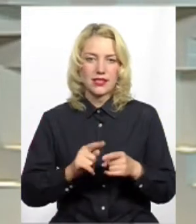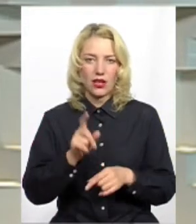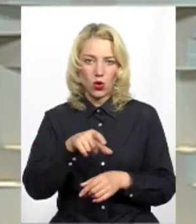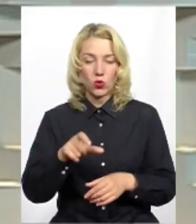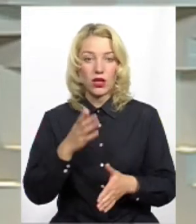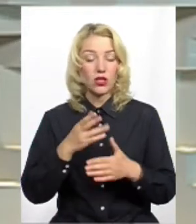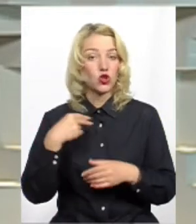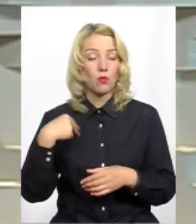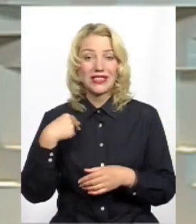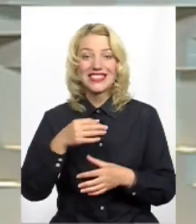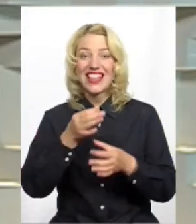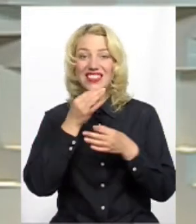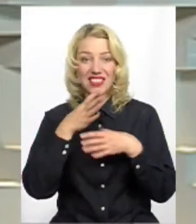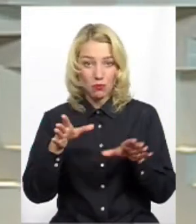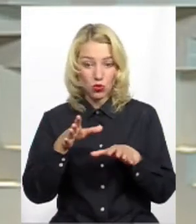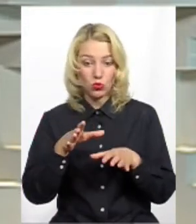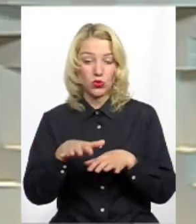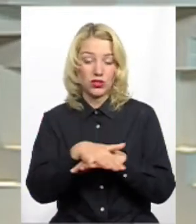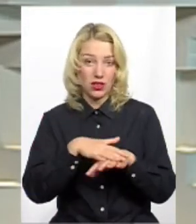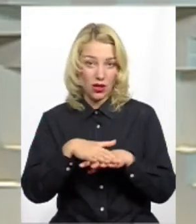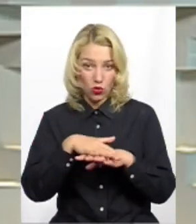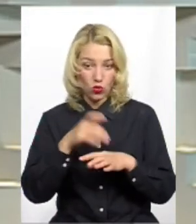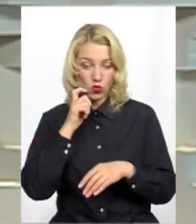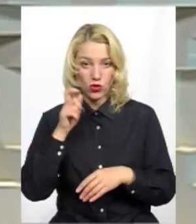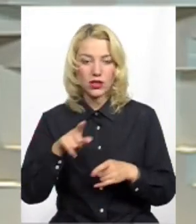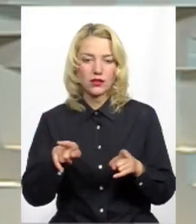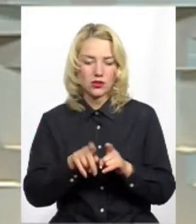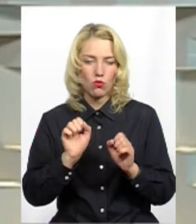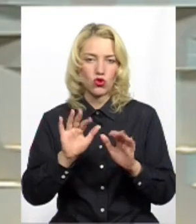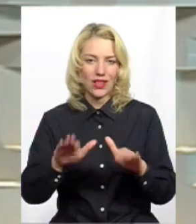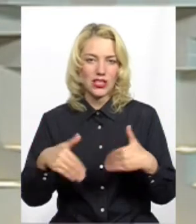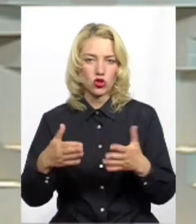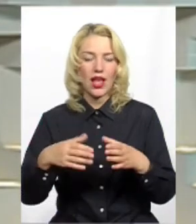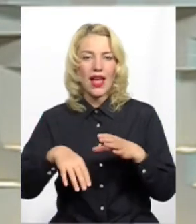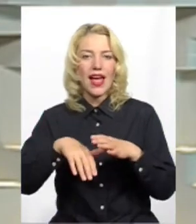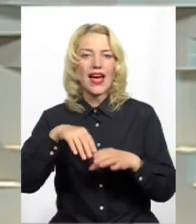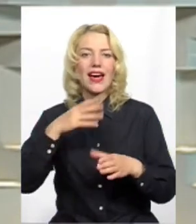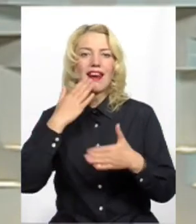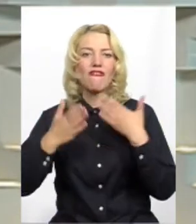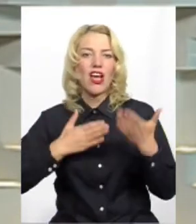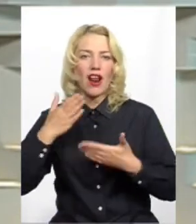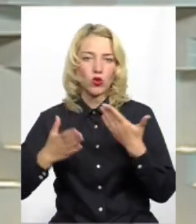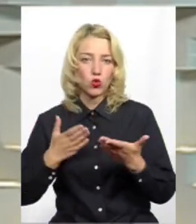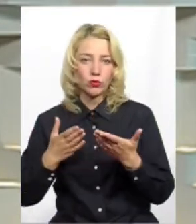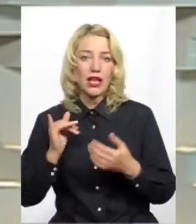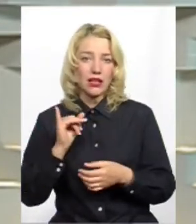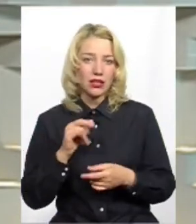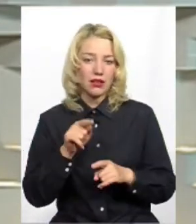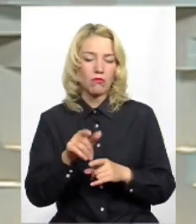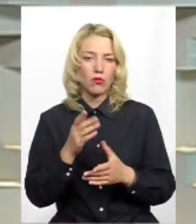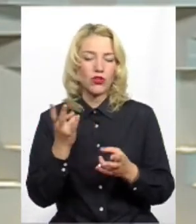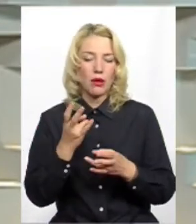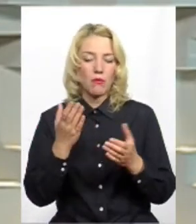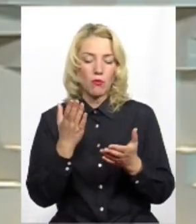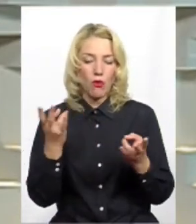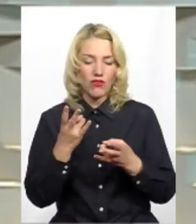якщо президент не влаштовує народ України, то так само, як можна ініціювати референдум по будь-якому питанню, повинна бути